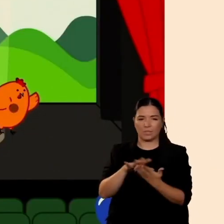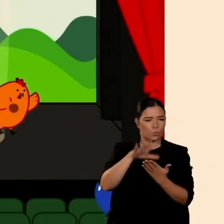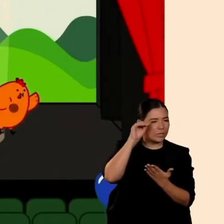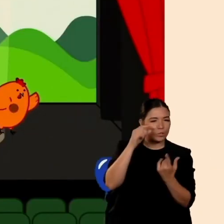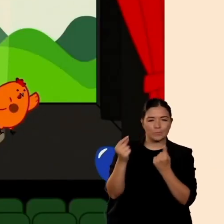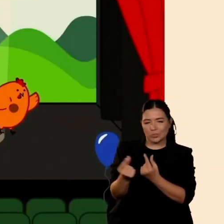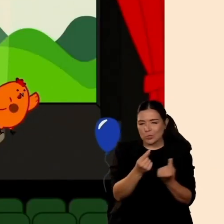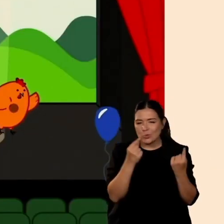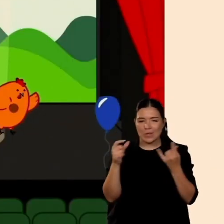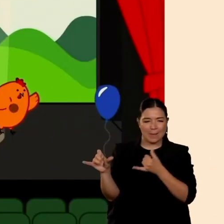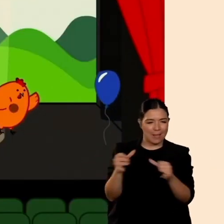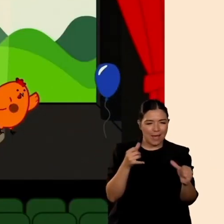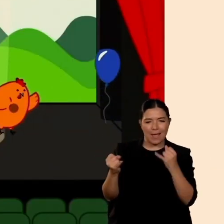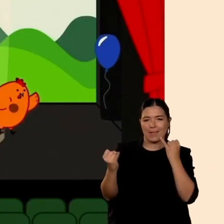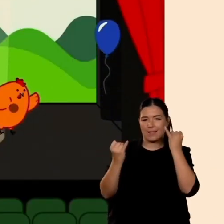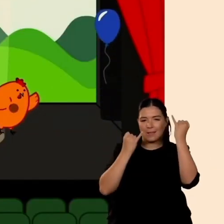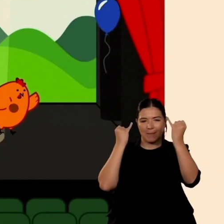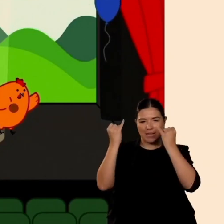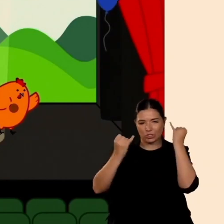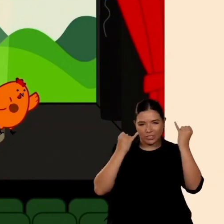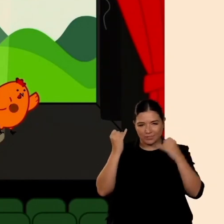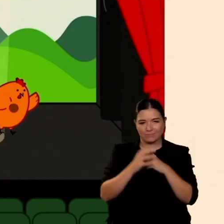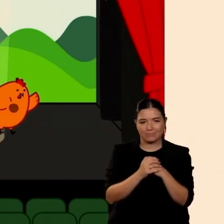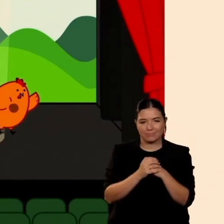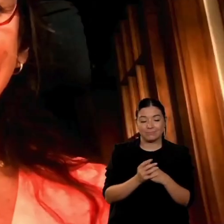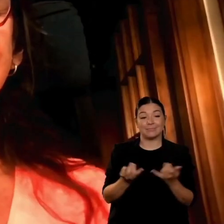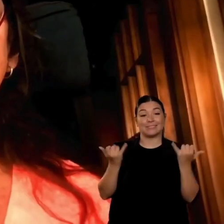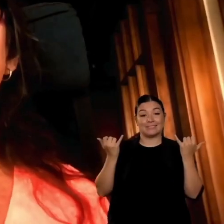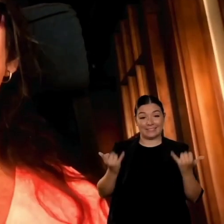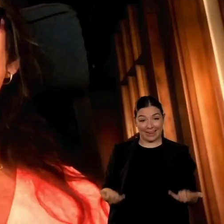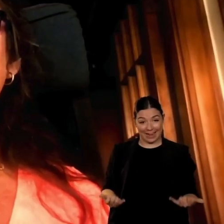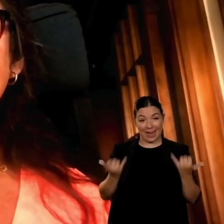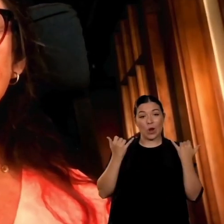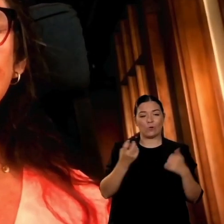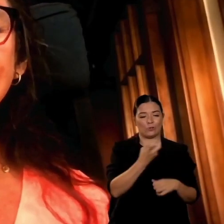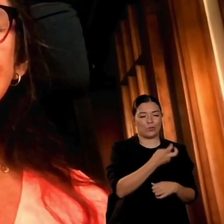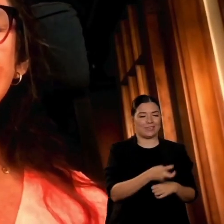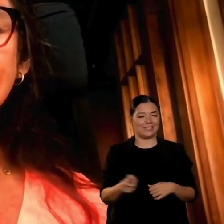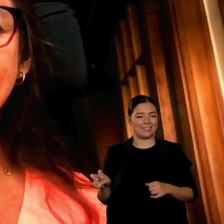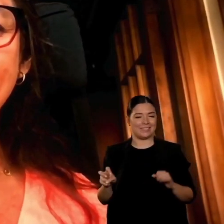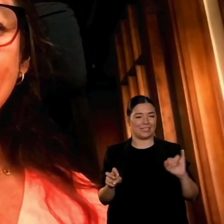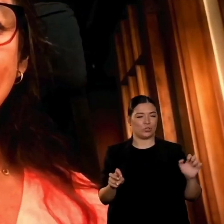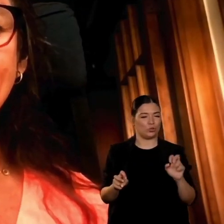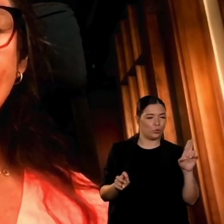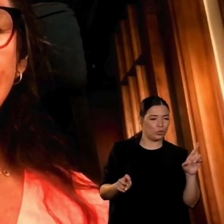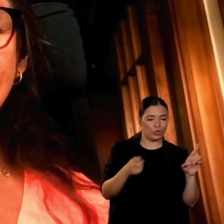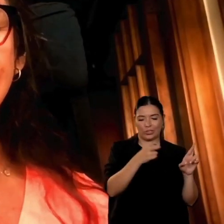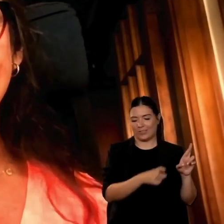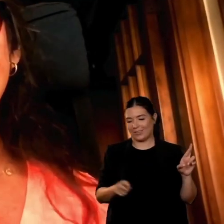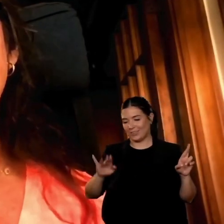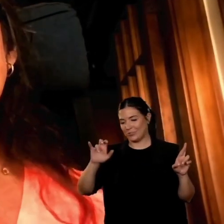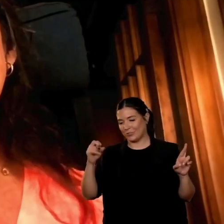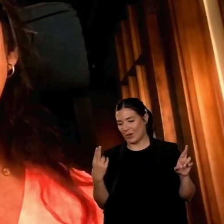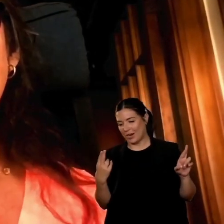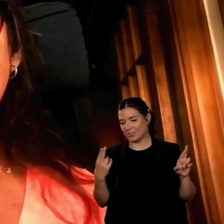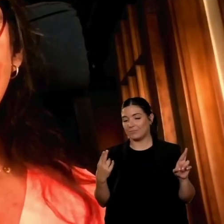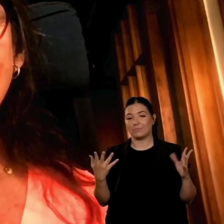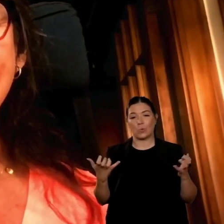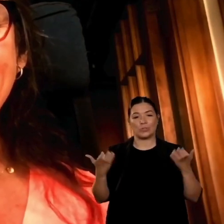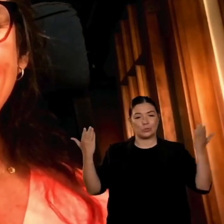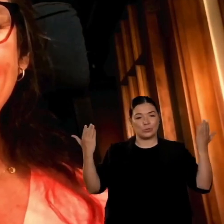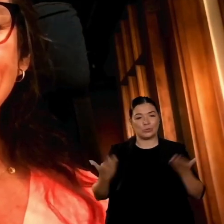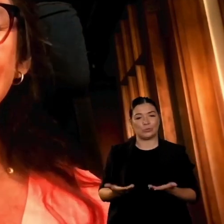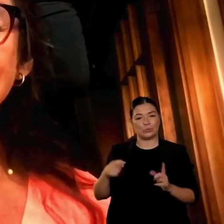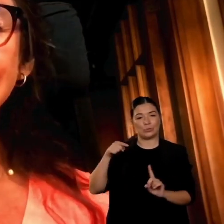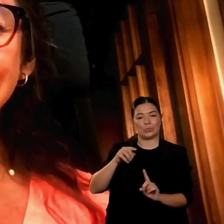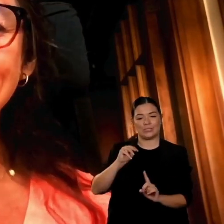a Miss Wesley, un amico un collega che adesso condividerà con voi tutte le attualizioni di quello che sta succedendo